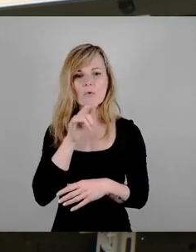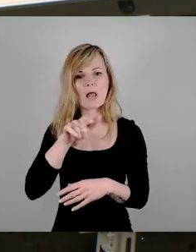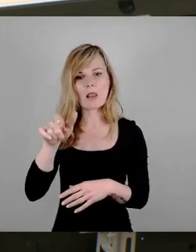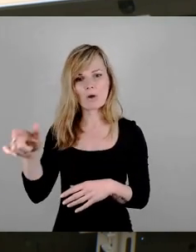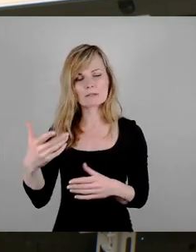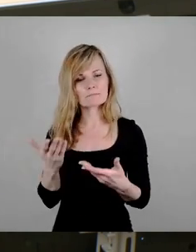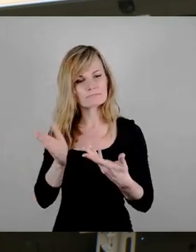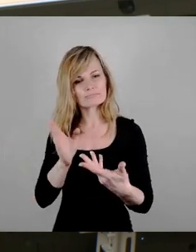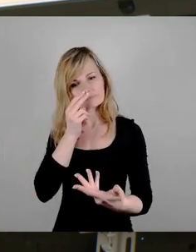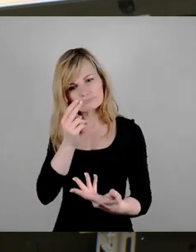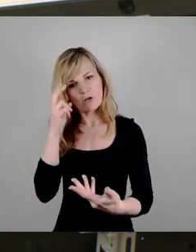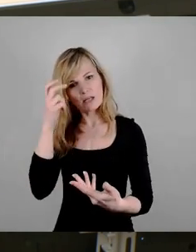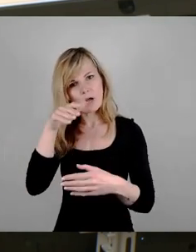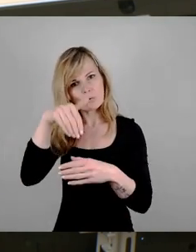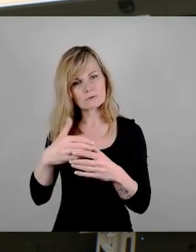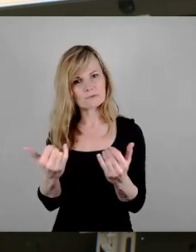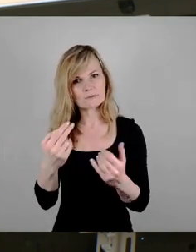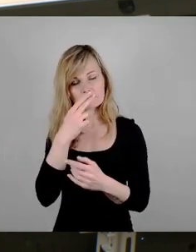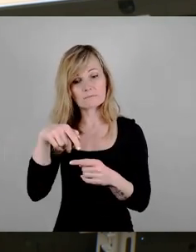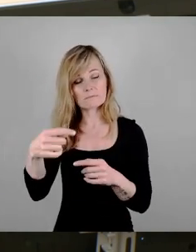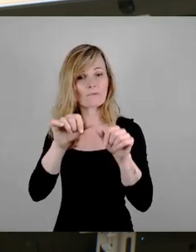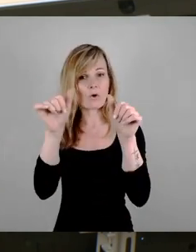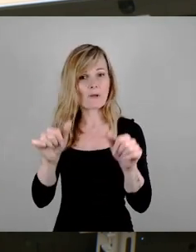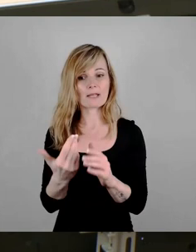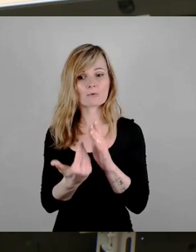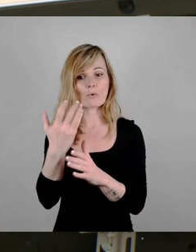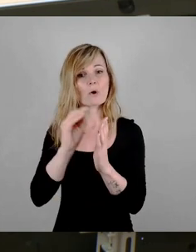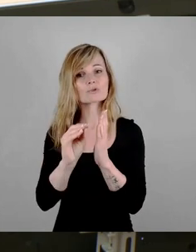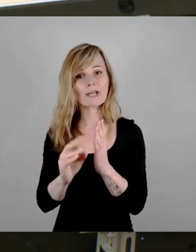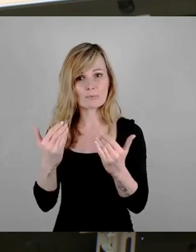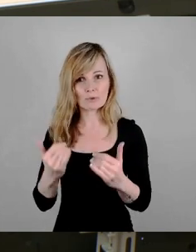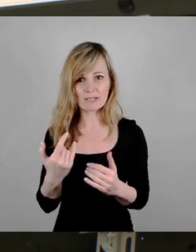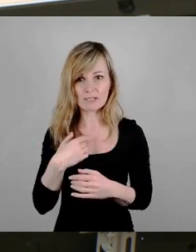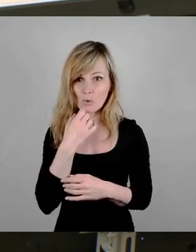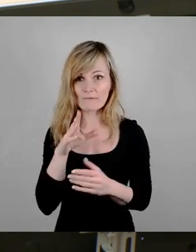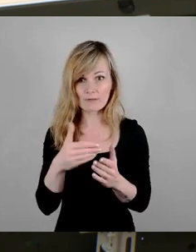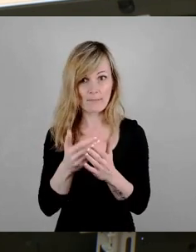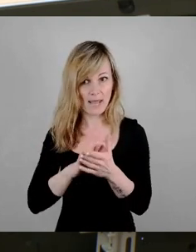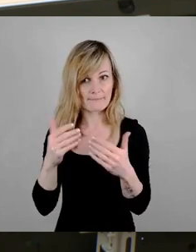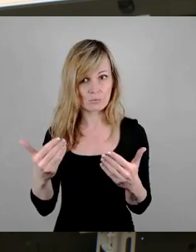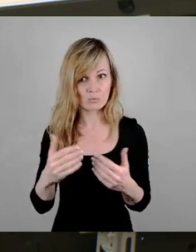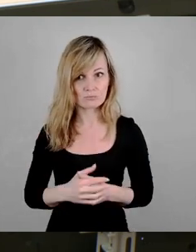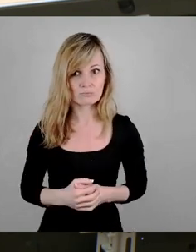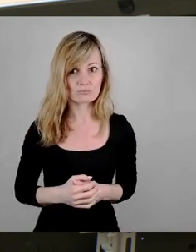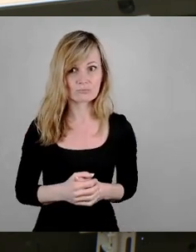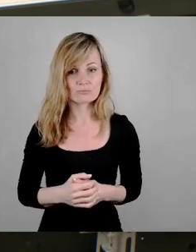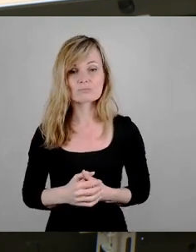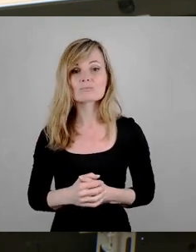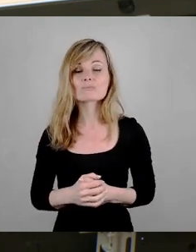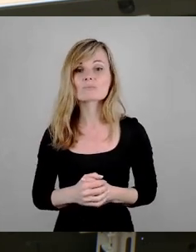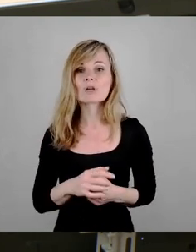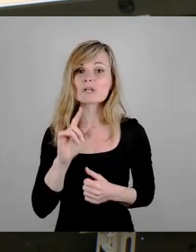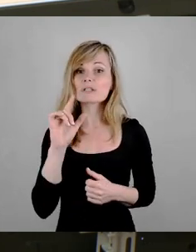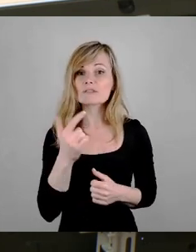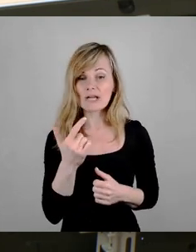Format, der jetzt gerade wieder neu ausgeschrieben, dass dieses Format auch bleibt. Und eine zweite Sache,